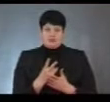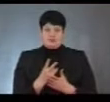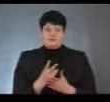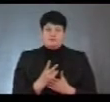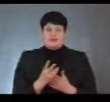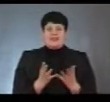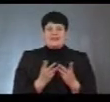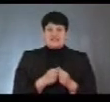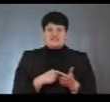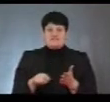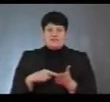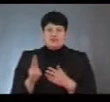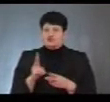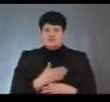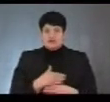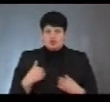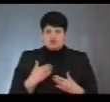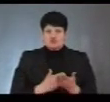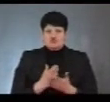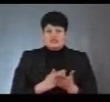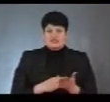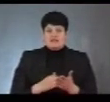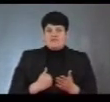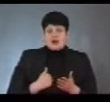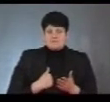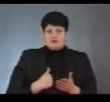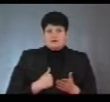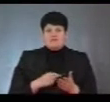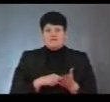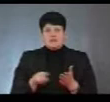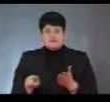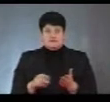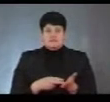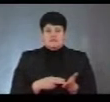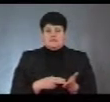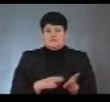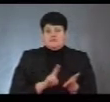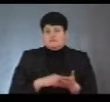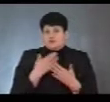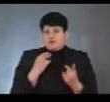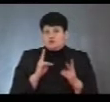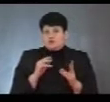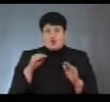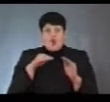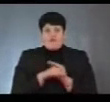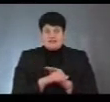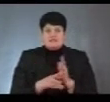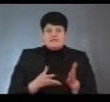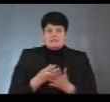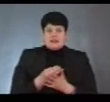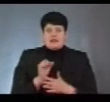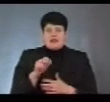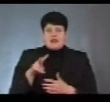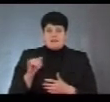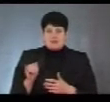Хтось не хоче служити в армії, виписується і ніде не реєструється. Хтось ховається від сплати аліментів. Студенти закінчують навчання,